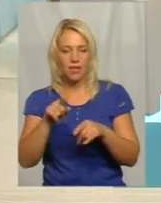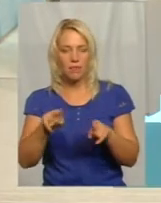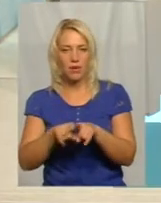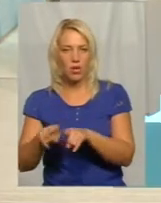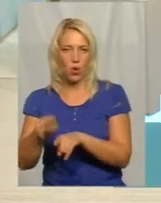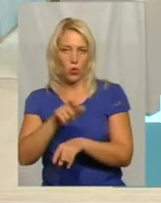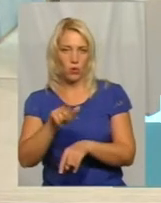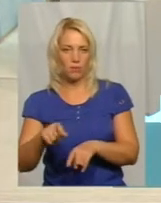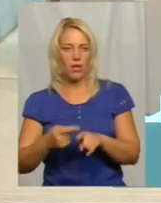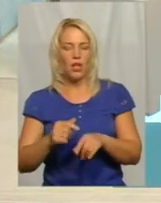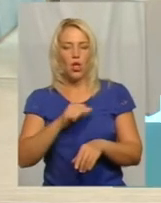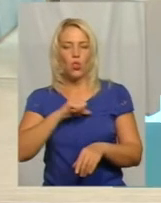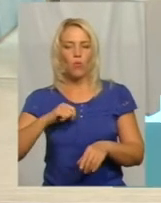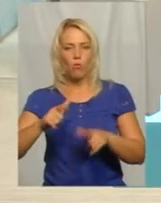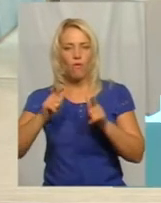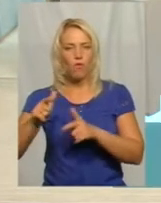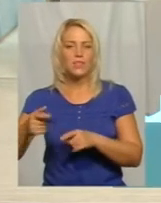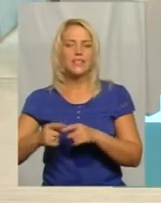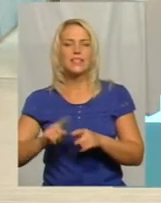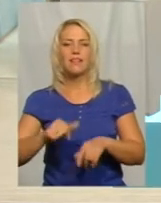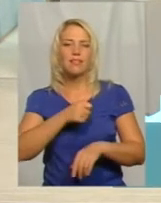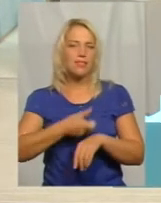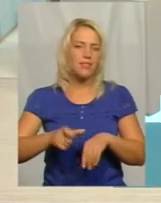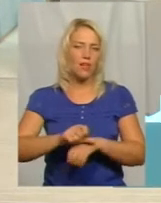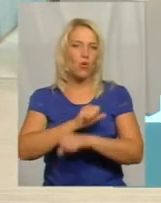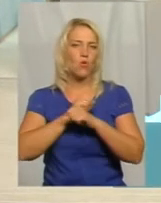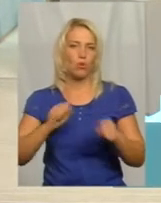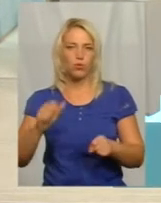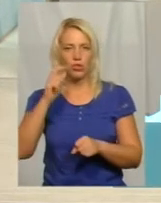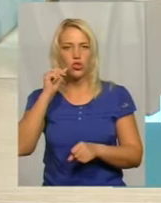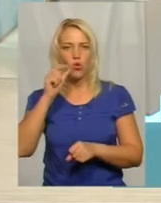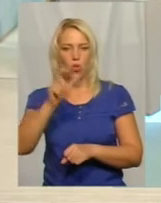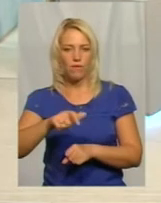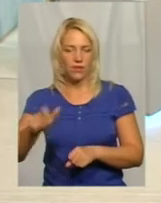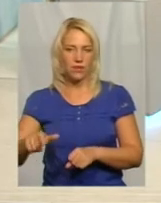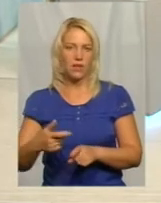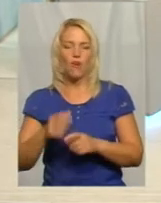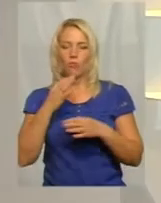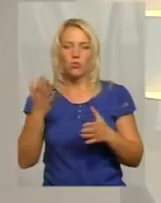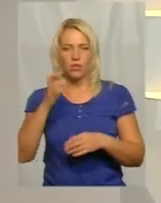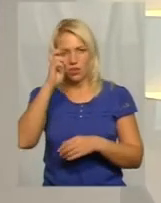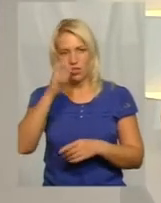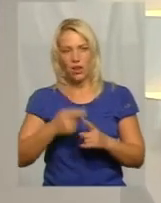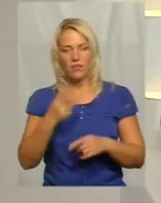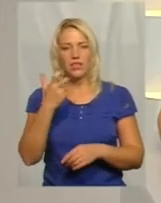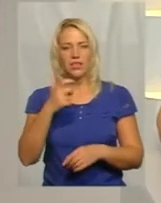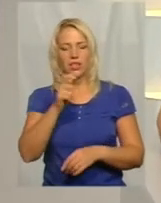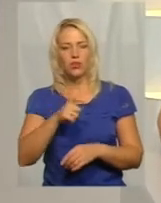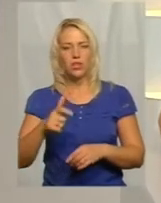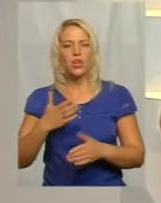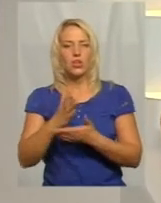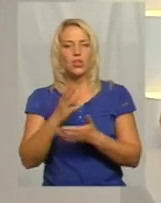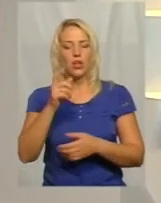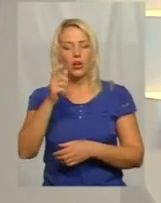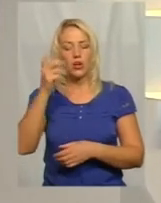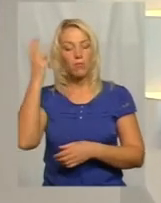– це найхоробніші чоловіки в будь-якій державі. Понад 300 жителів Хмельниччини служили в Українській добровольчій